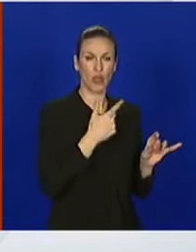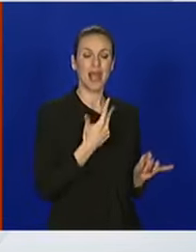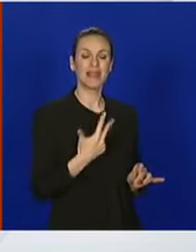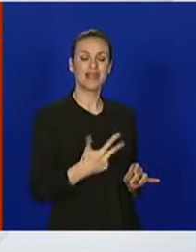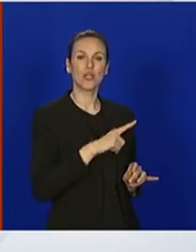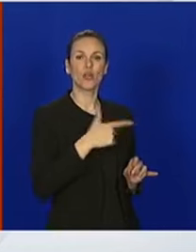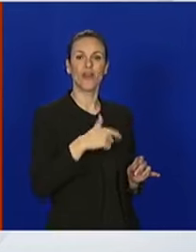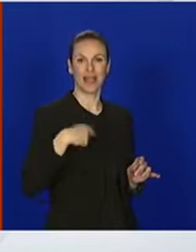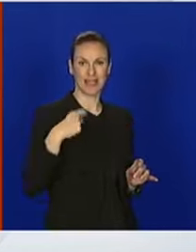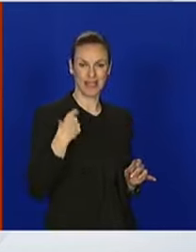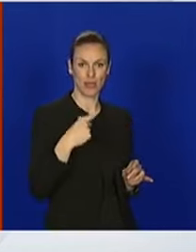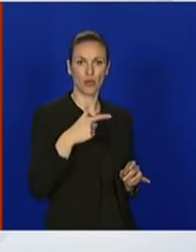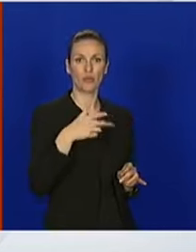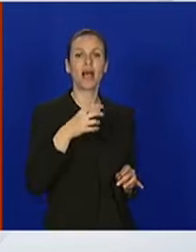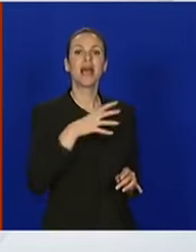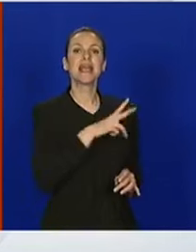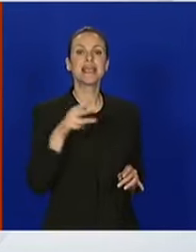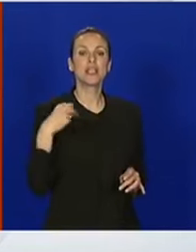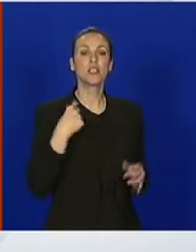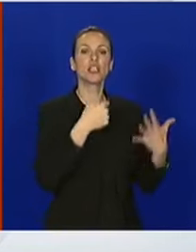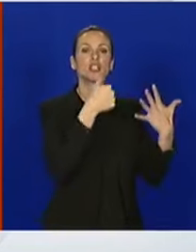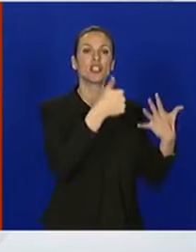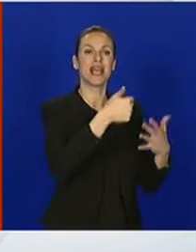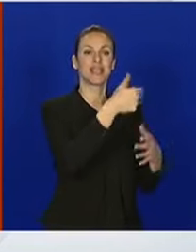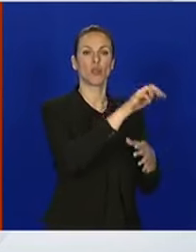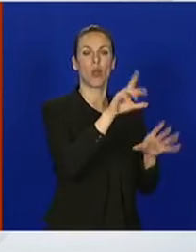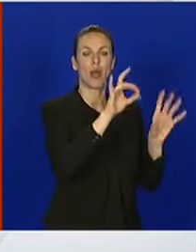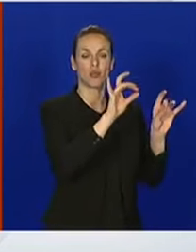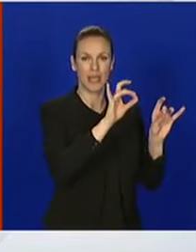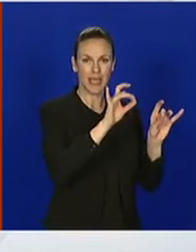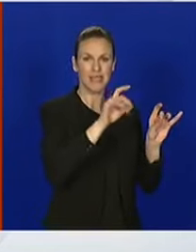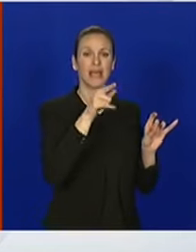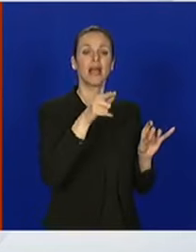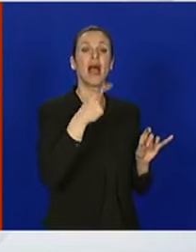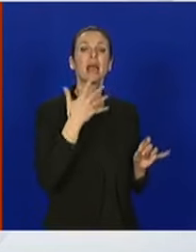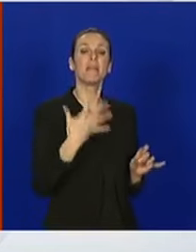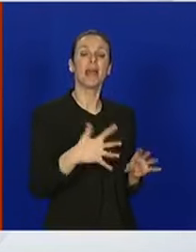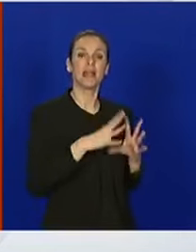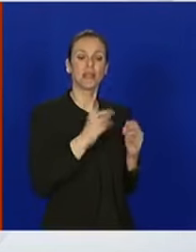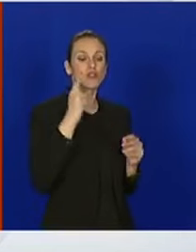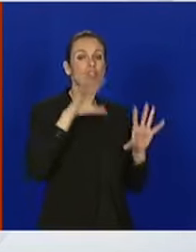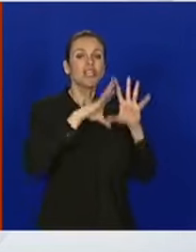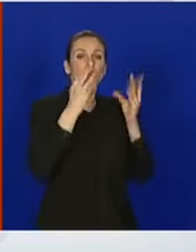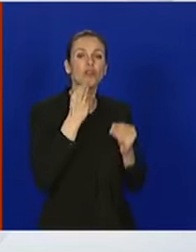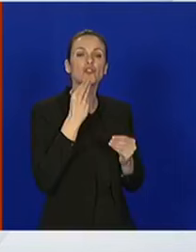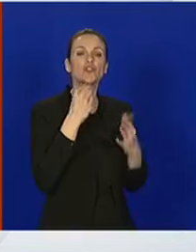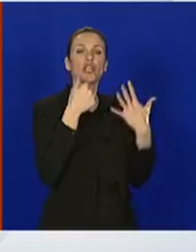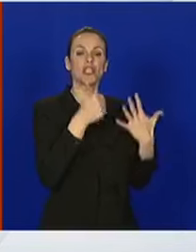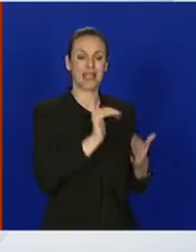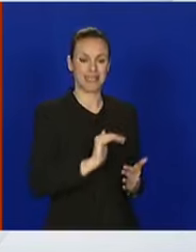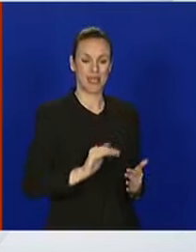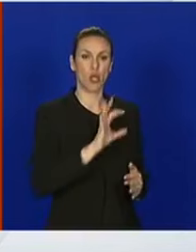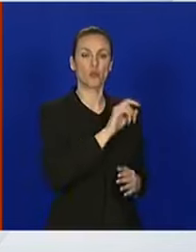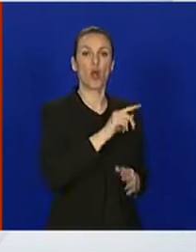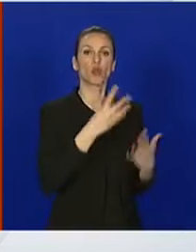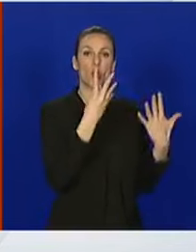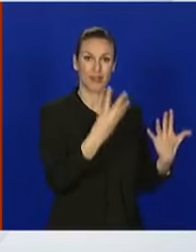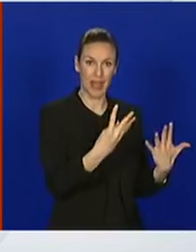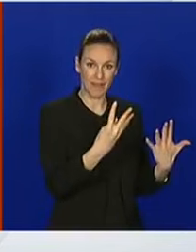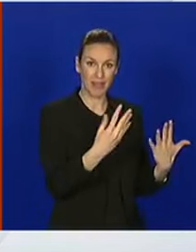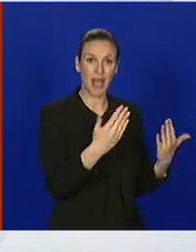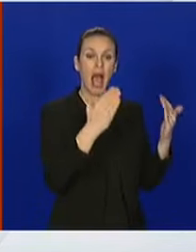drugoj. I Županija-Zagrebačka, šest u prvoj i pet u drugoj. Ukupno, dakle, 46 djece, nula do devet godina.